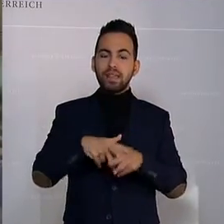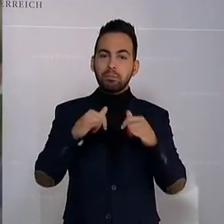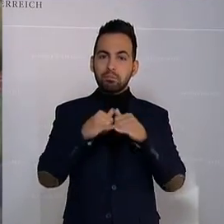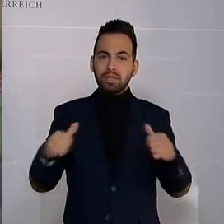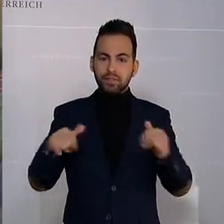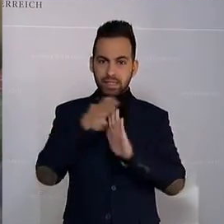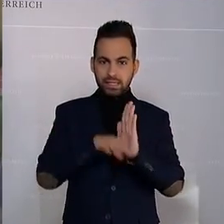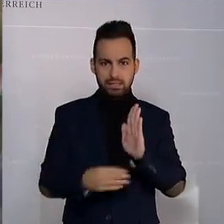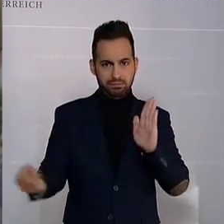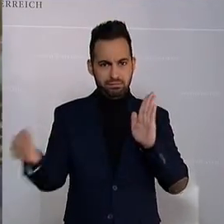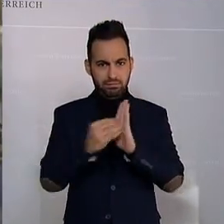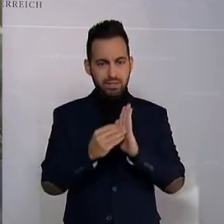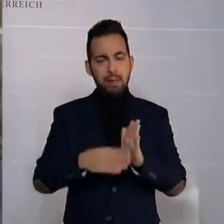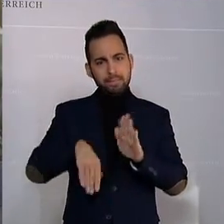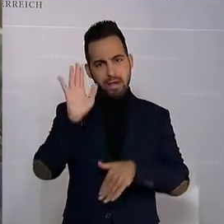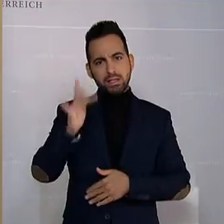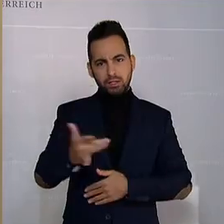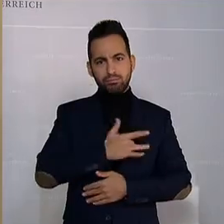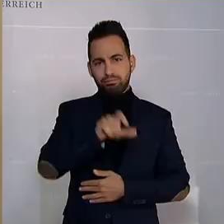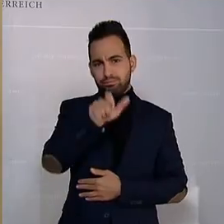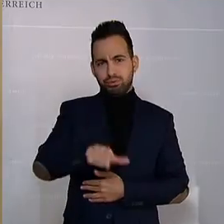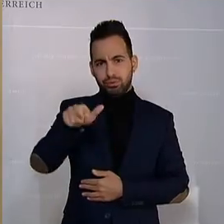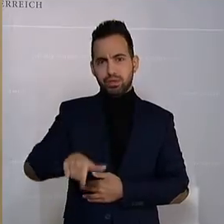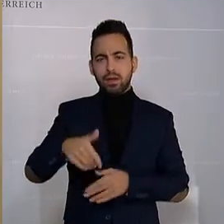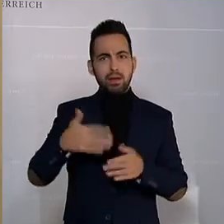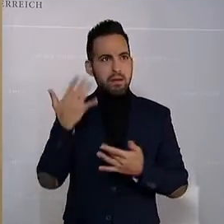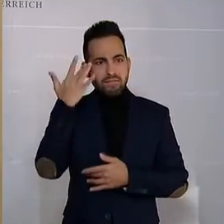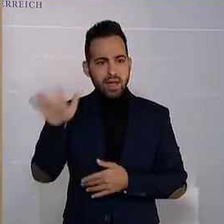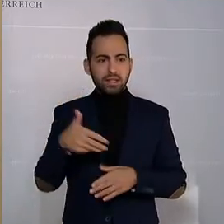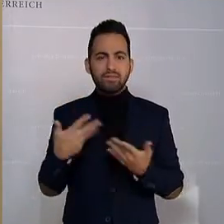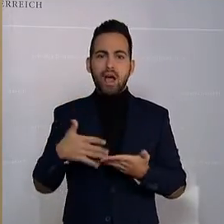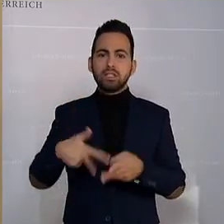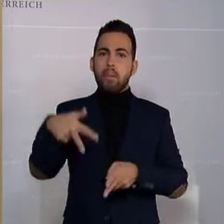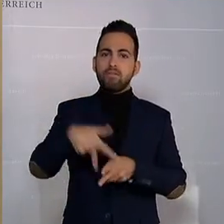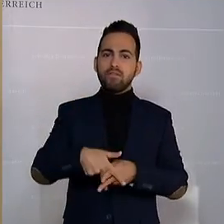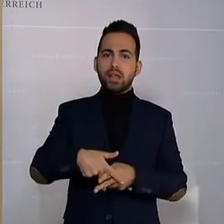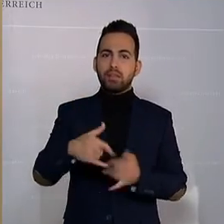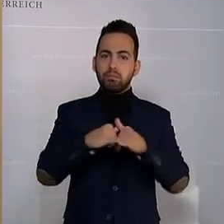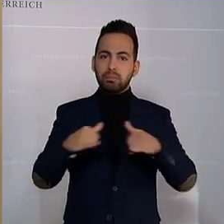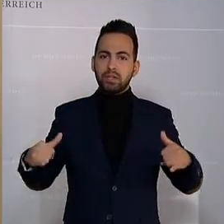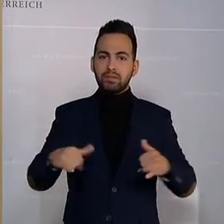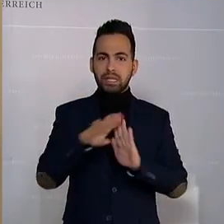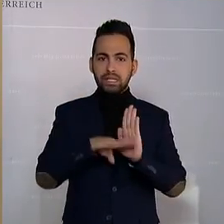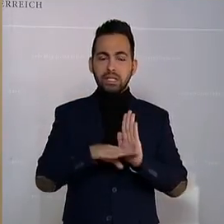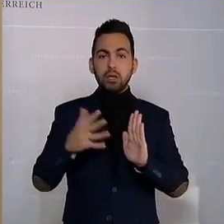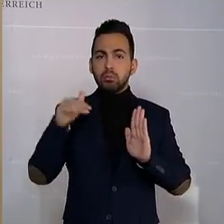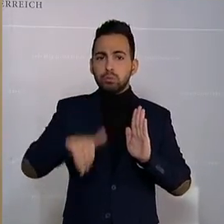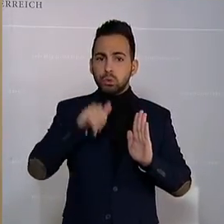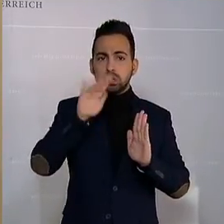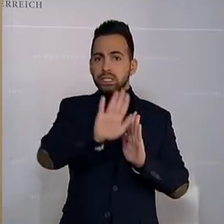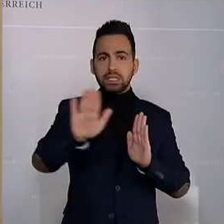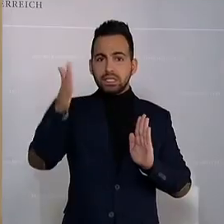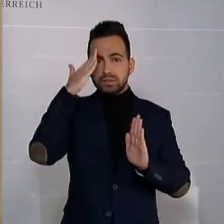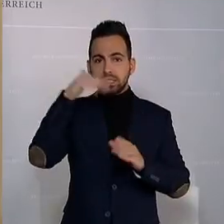theatert. Und die meisten Bürgerinnen und Bürger werden nicht wissen, was Pfandbriefgesetz und Pfandbriefe sind. Müssen sie auch nicht wissen. Ich